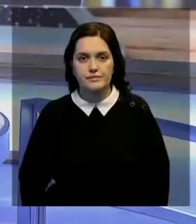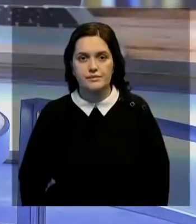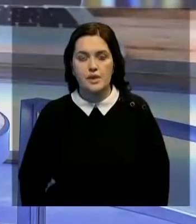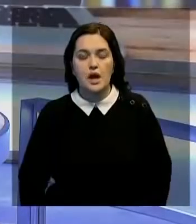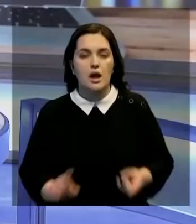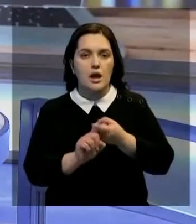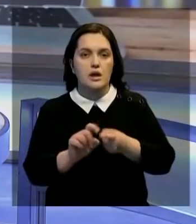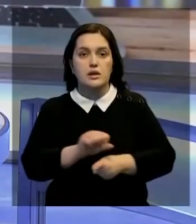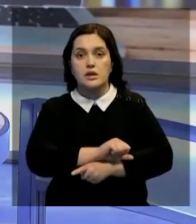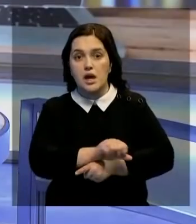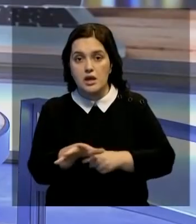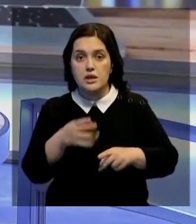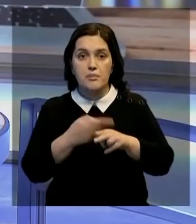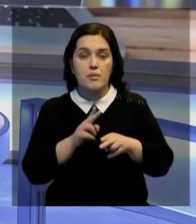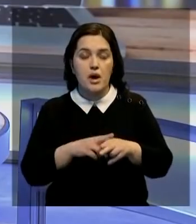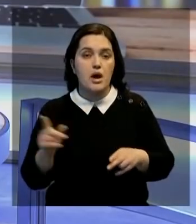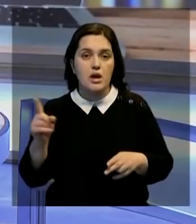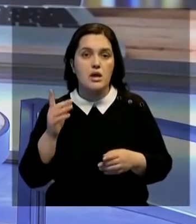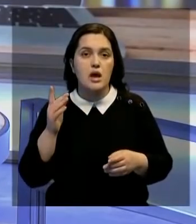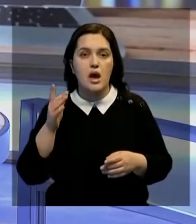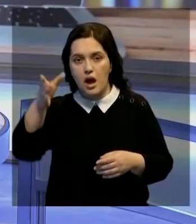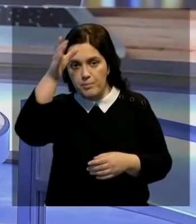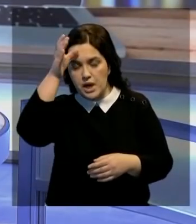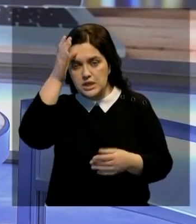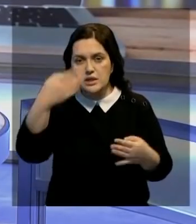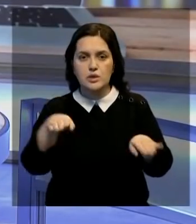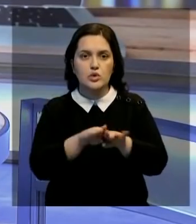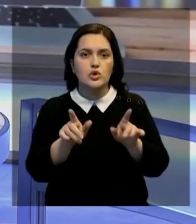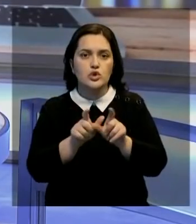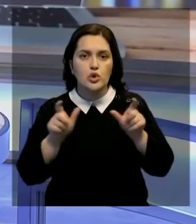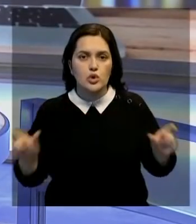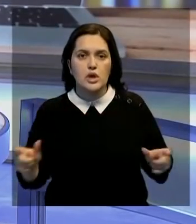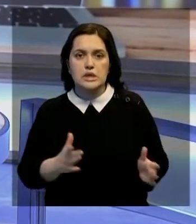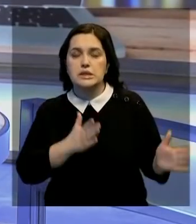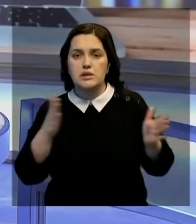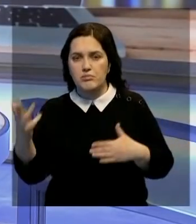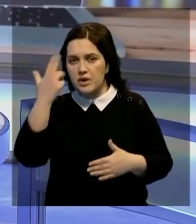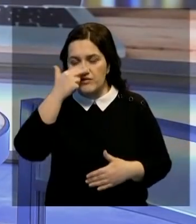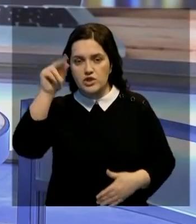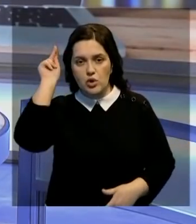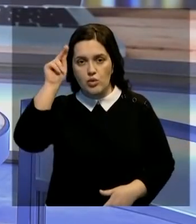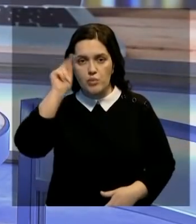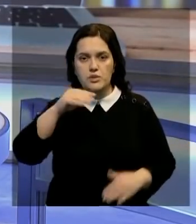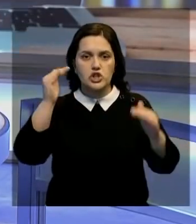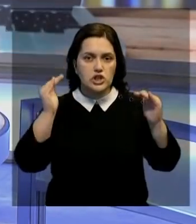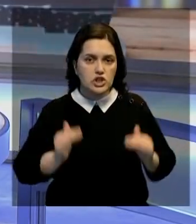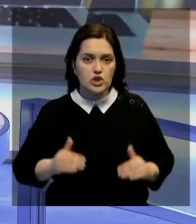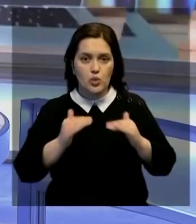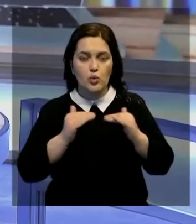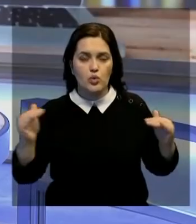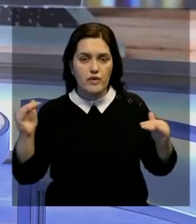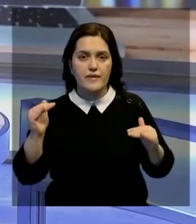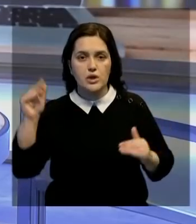Пандемия коронавируса сказалась на сфере образования. Закрытие школ и срыв привычного учебного процесса привели к снижению